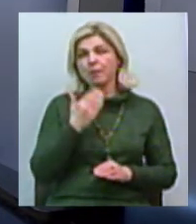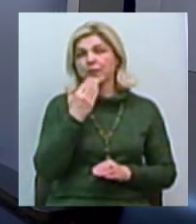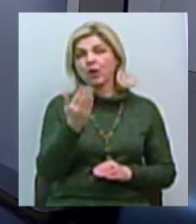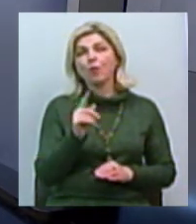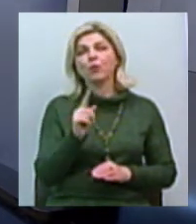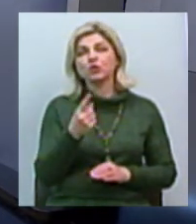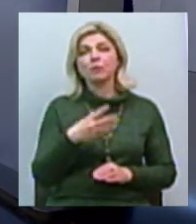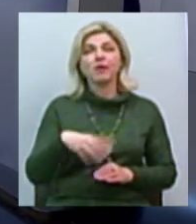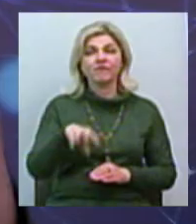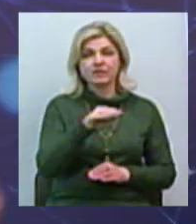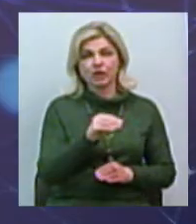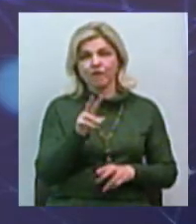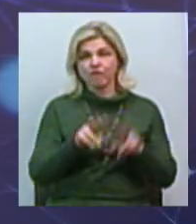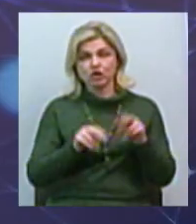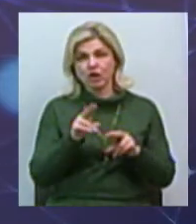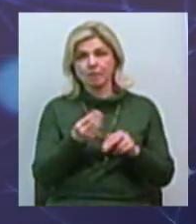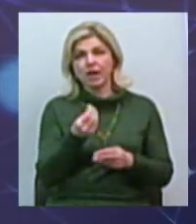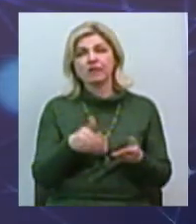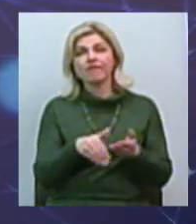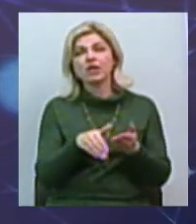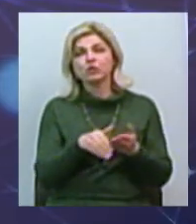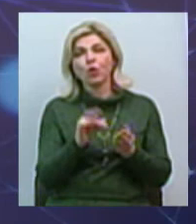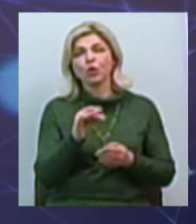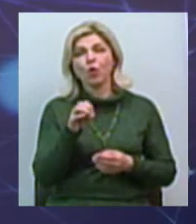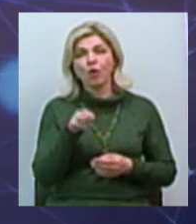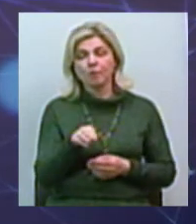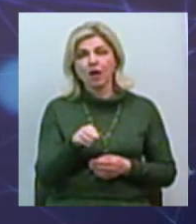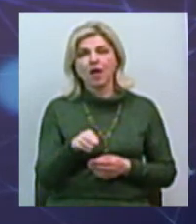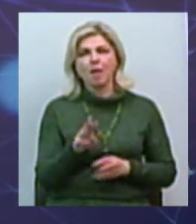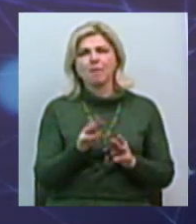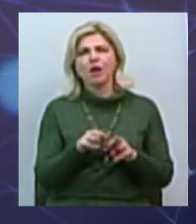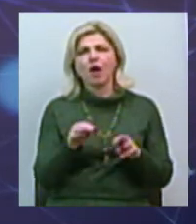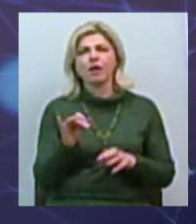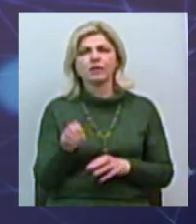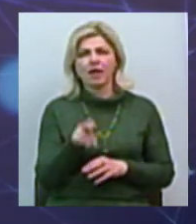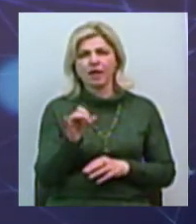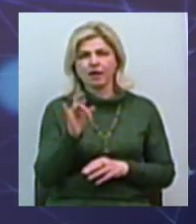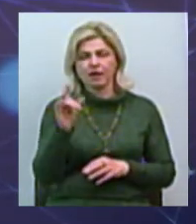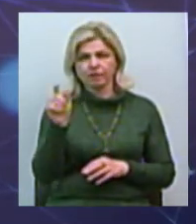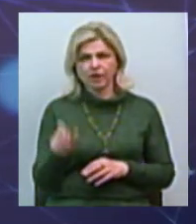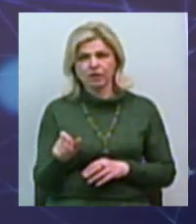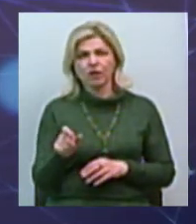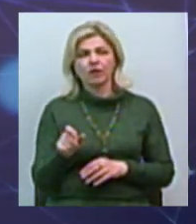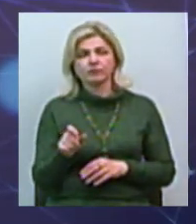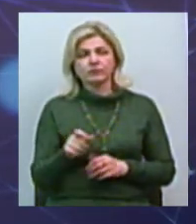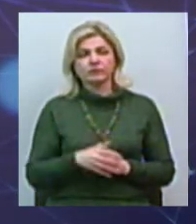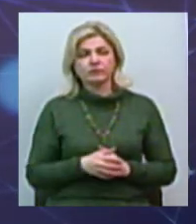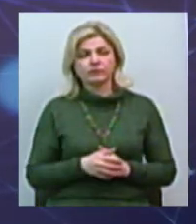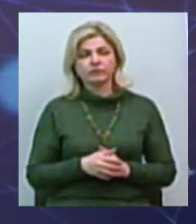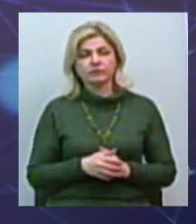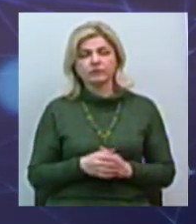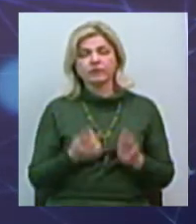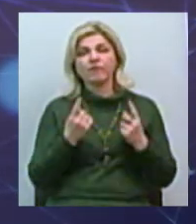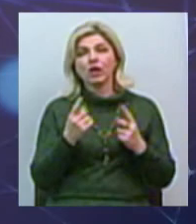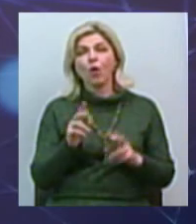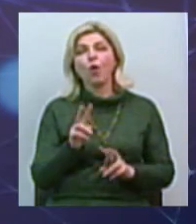вважаємо інвестором такого бізнесмена, мільярдера, котрий може вкласти одразу мільйони доларів в велику